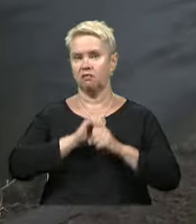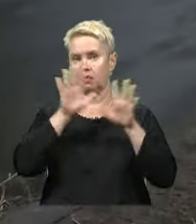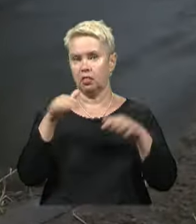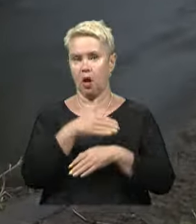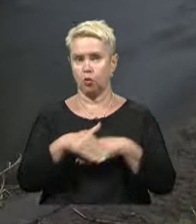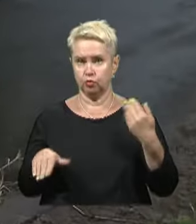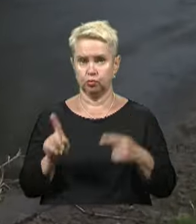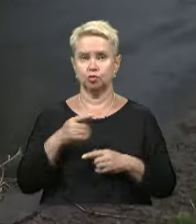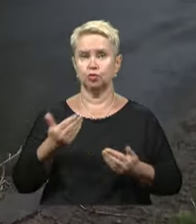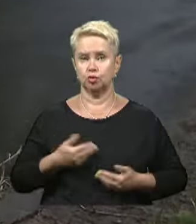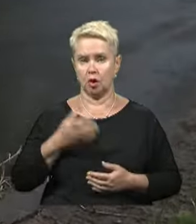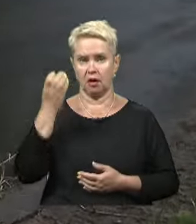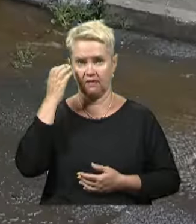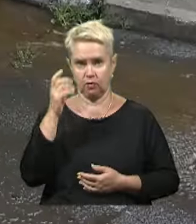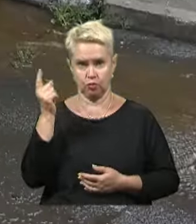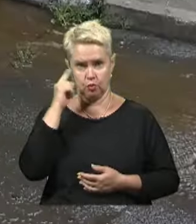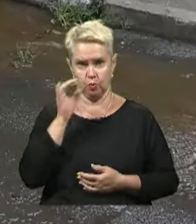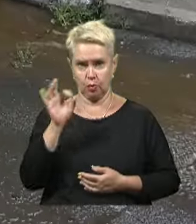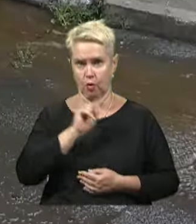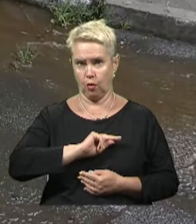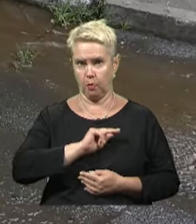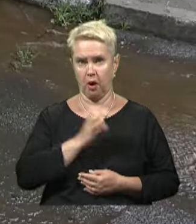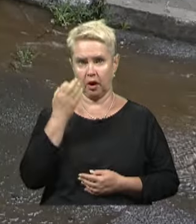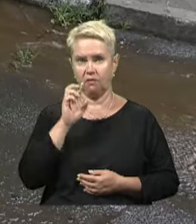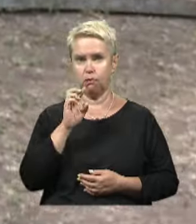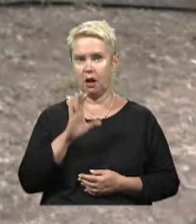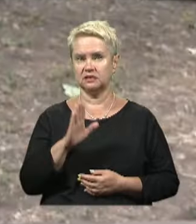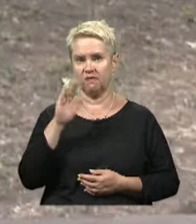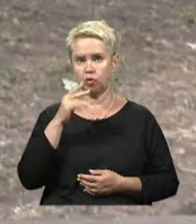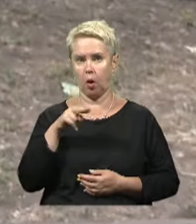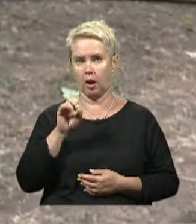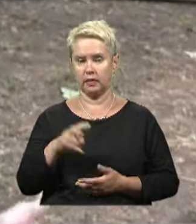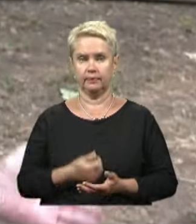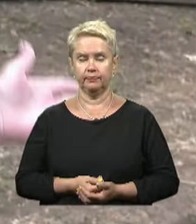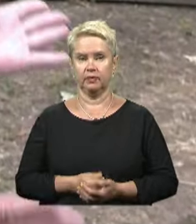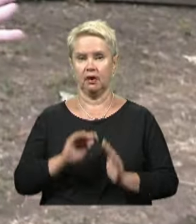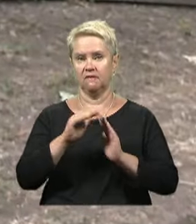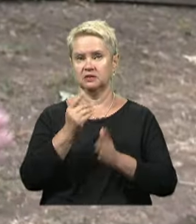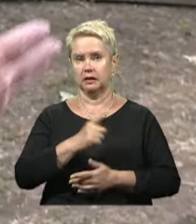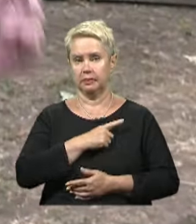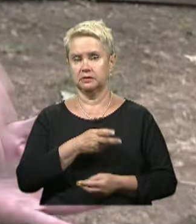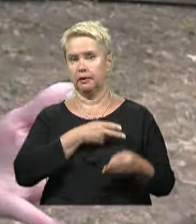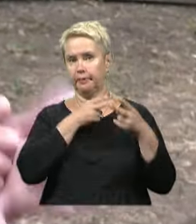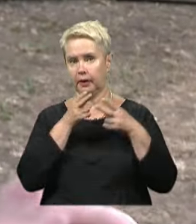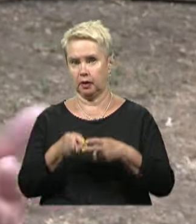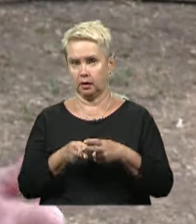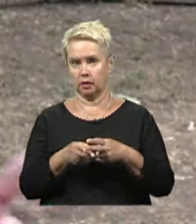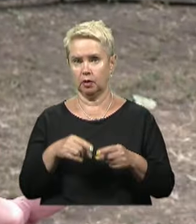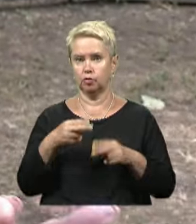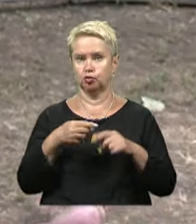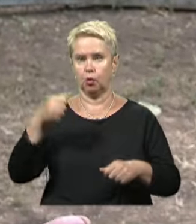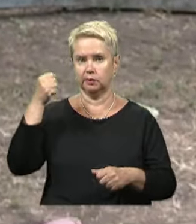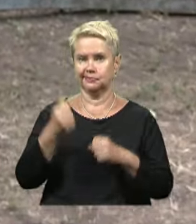'є на вулицях. Що жителі Кривого Рогу думають про роботу Кривбаз-водоканалу? Визови мастеров, приїхали, чопіки